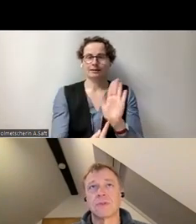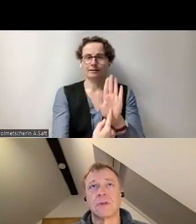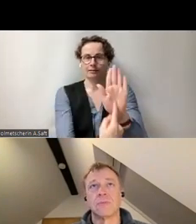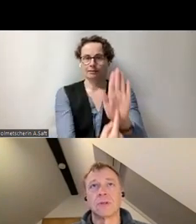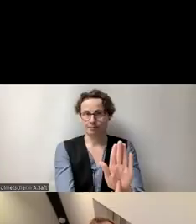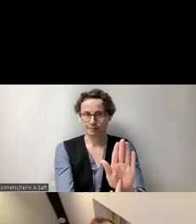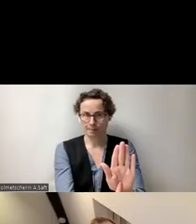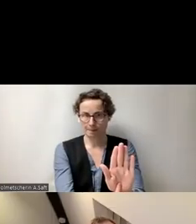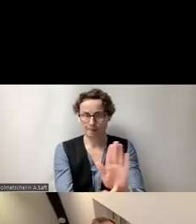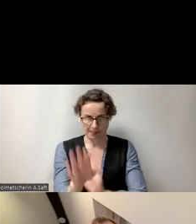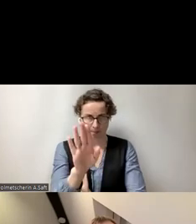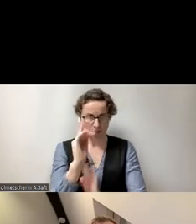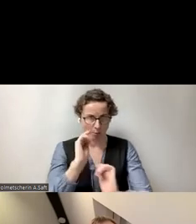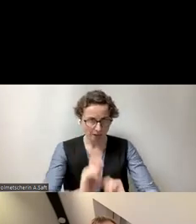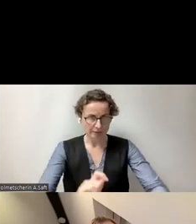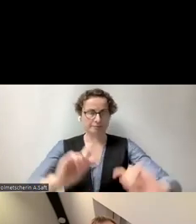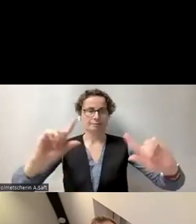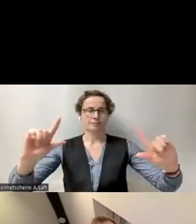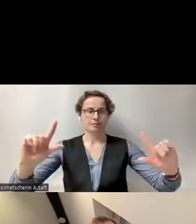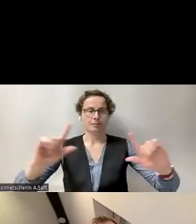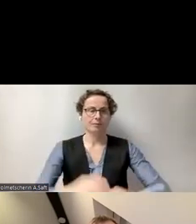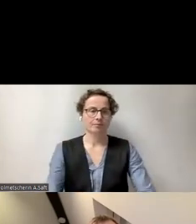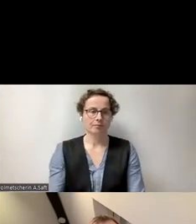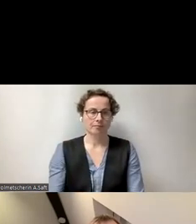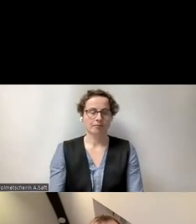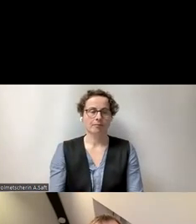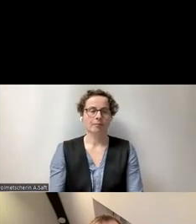Ich mache das einmal groß. Ich hoffe, Sie können es sehen.